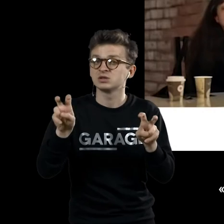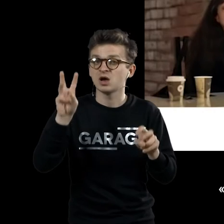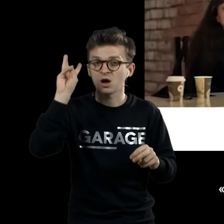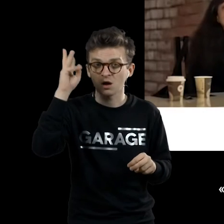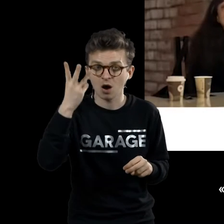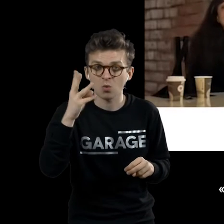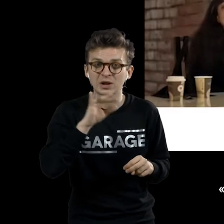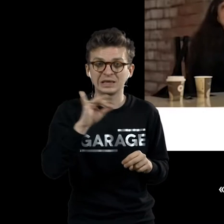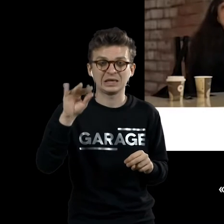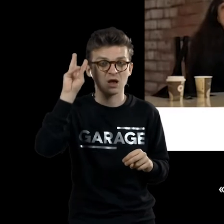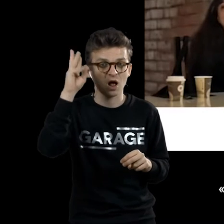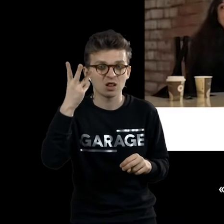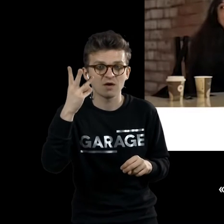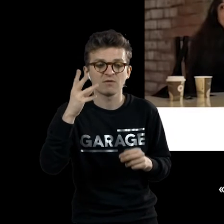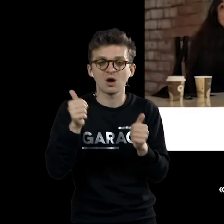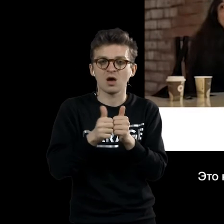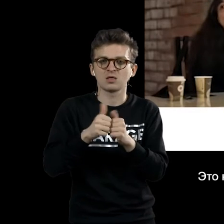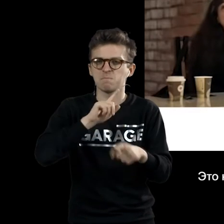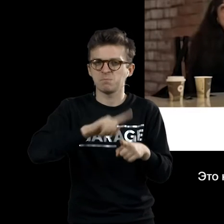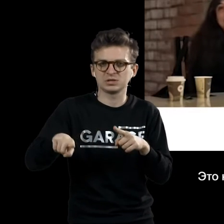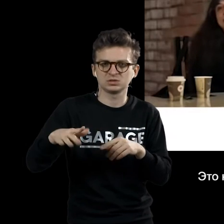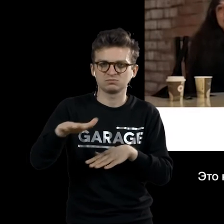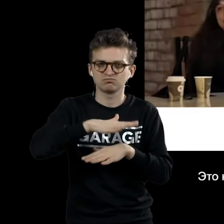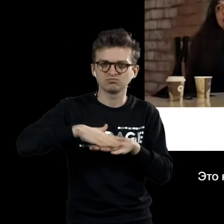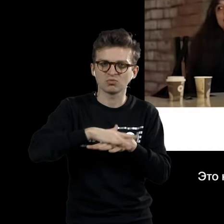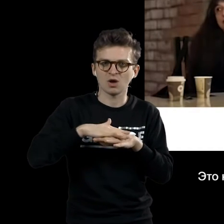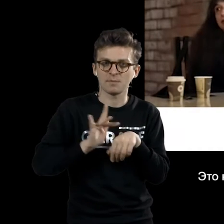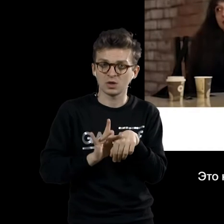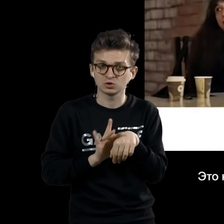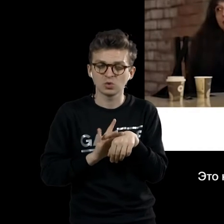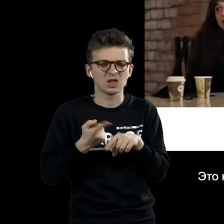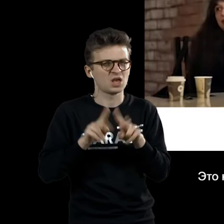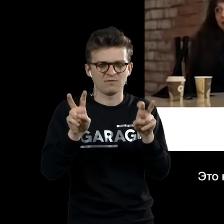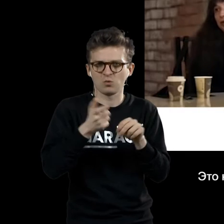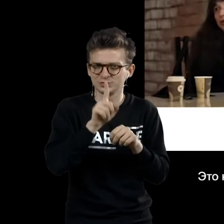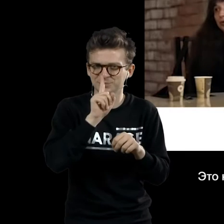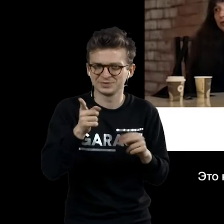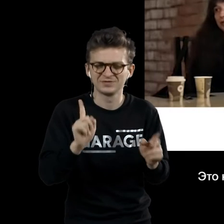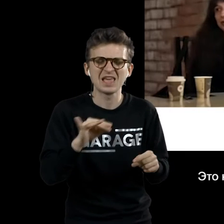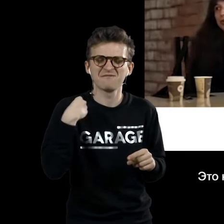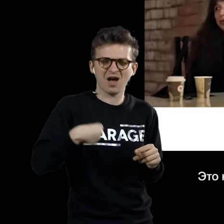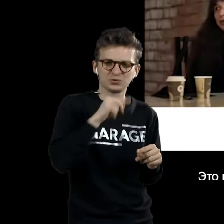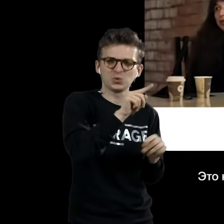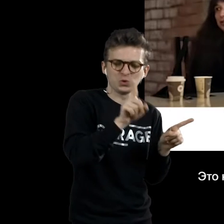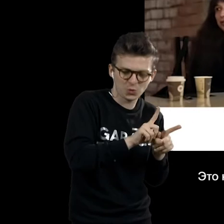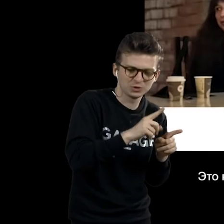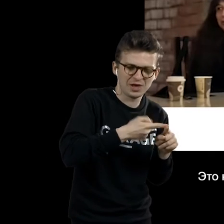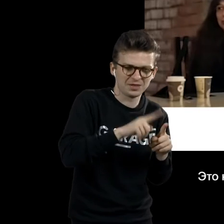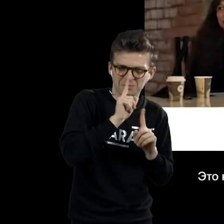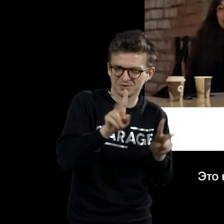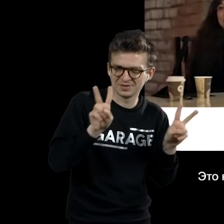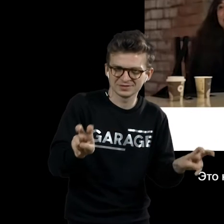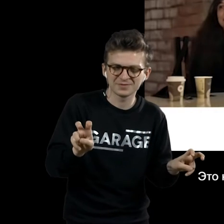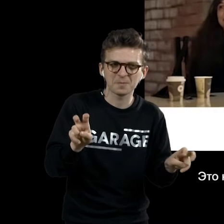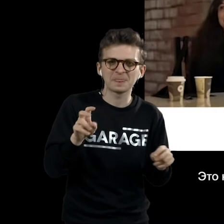и королева в окружении быстрых обнаженных». Это название звучит так же странно, поверьте, на французском, как и на русском. Это не оно